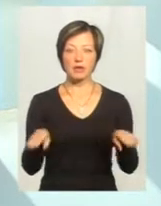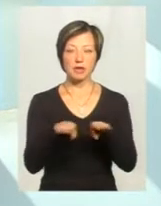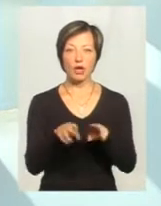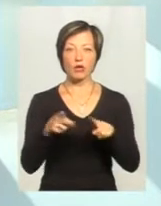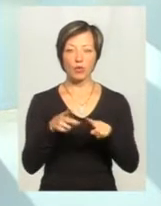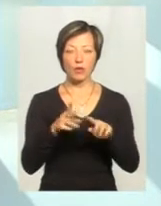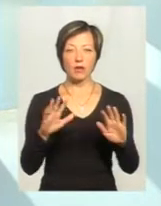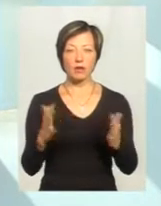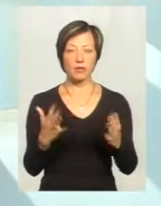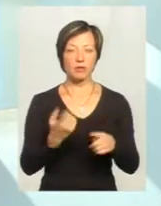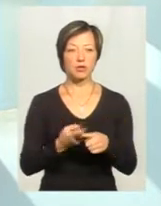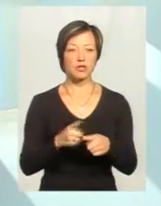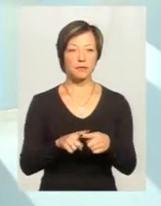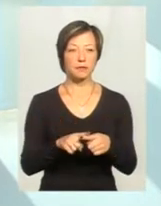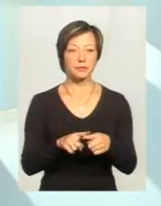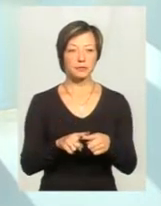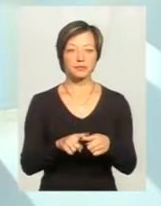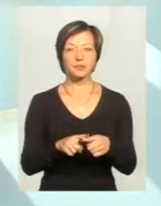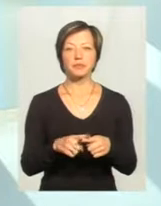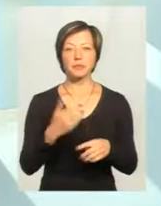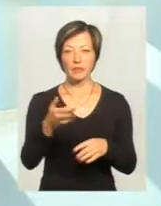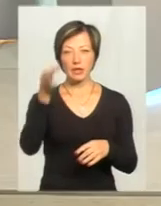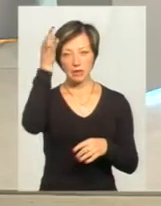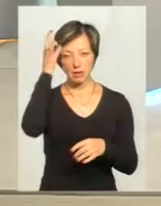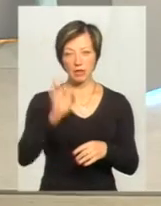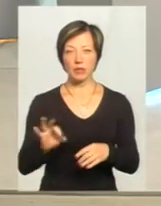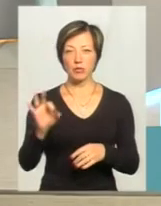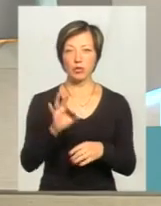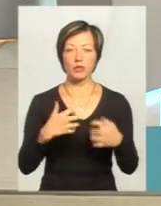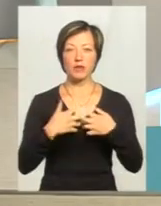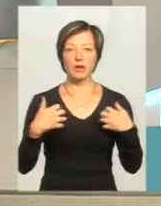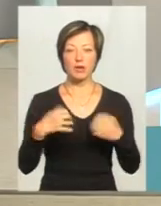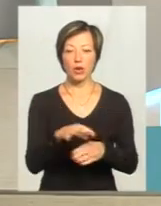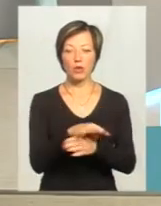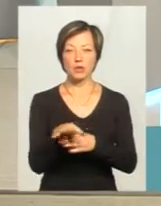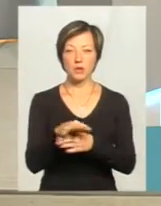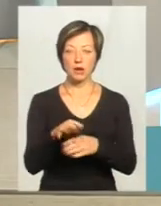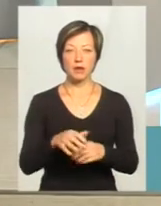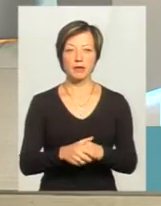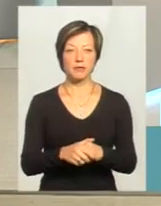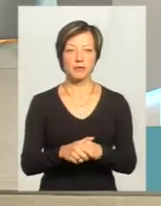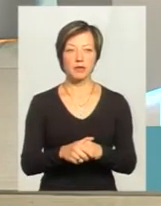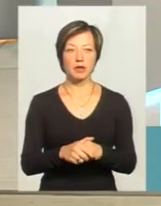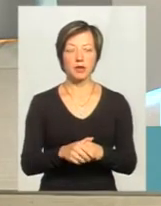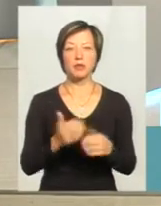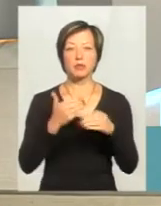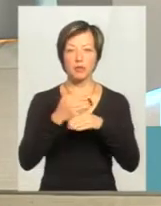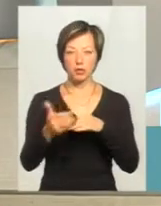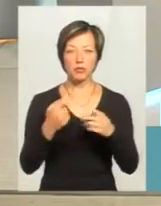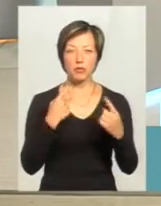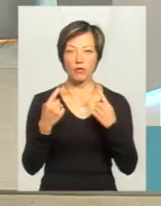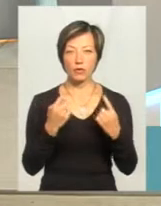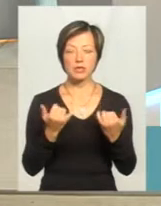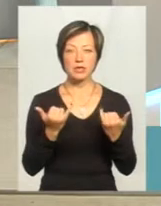Другий випадок – це той, який також ви згадали про тварину, яку розстріляли. А ми про це поговоримо пізніше.